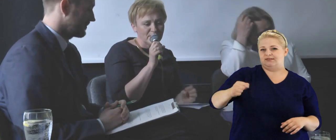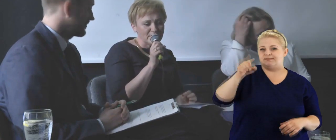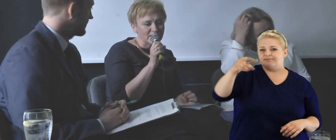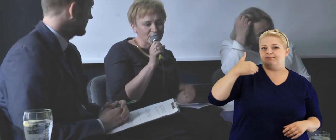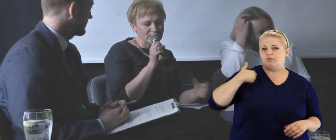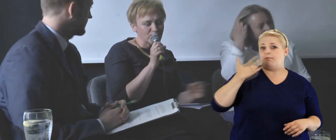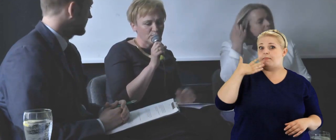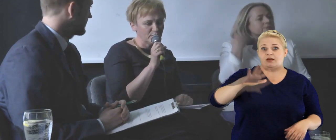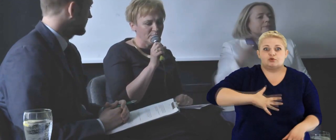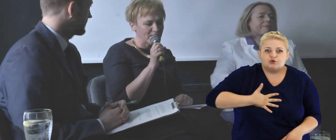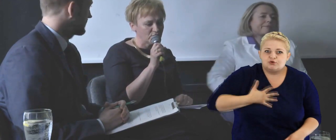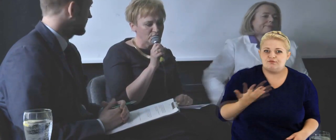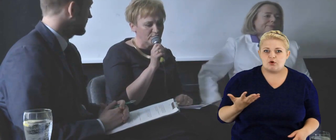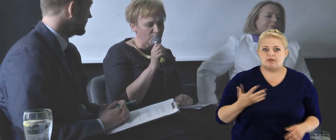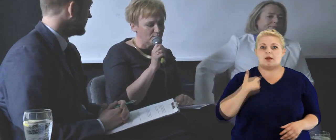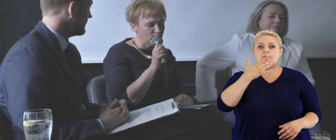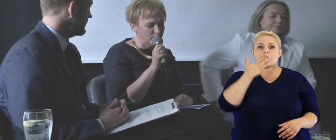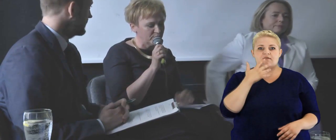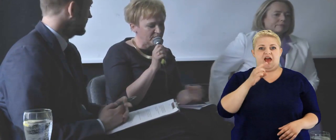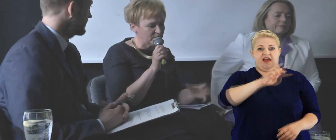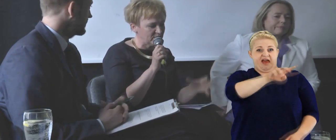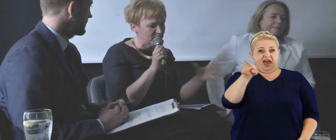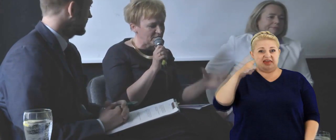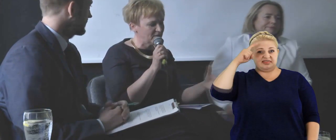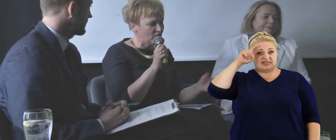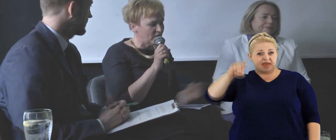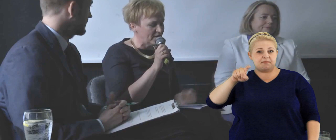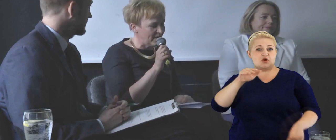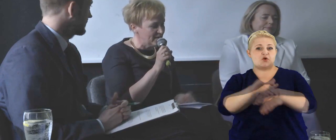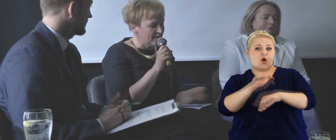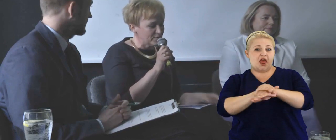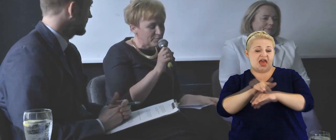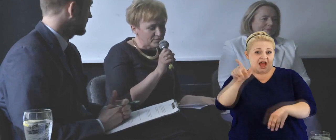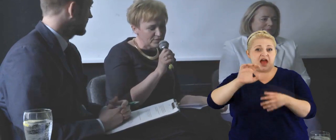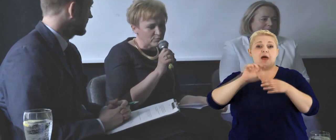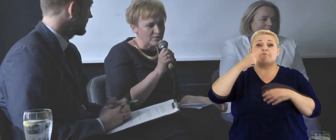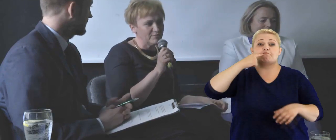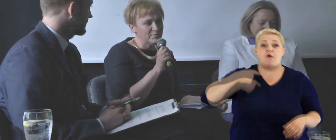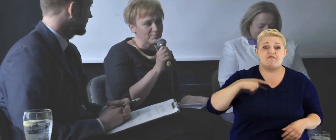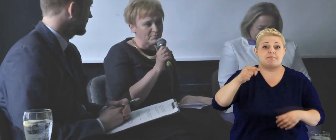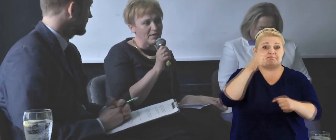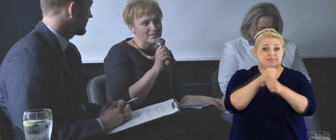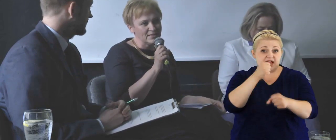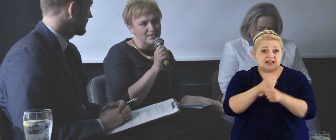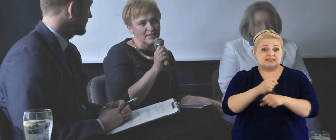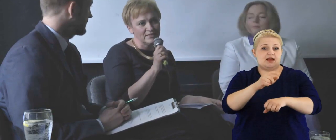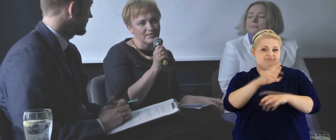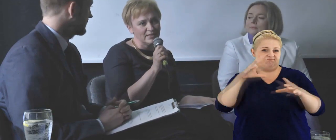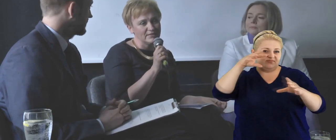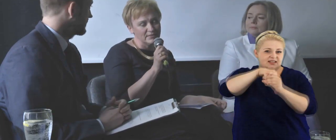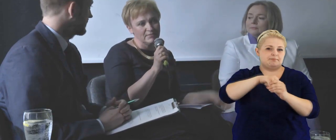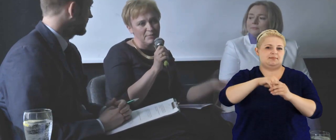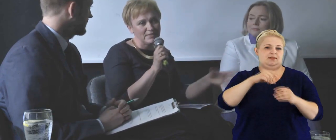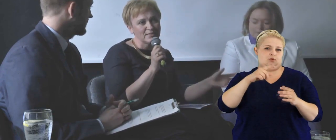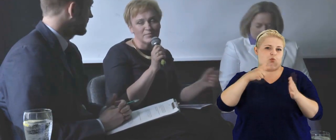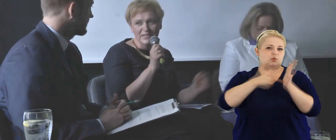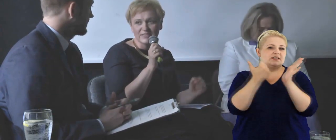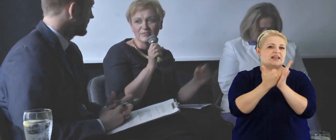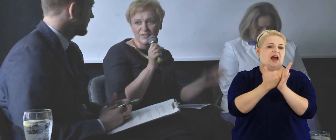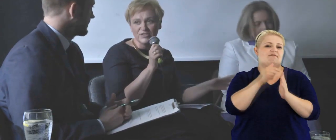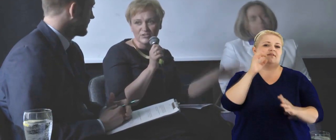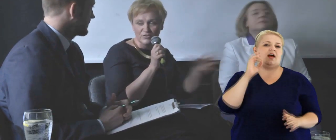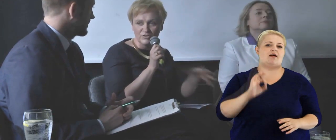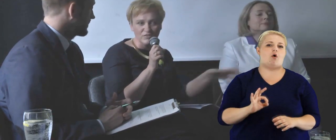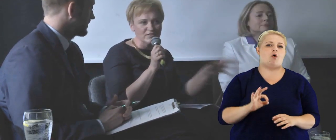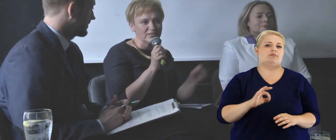parlamentarzystę, który był bardzo zdziwiony i mówił, wiesz, niemiecki kolega, gdy powiedział, że w pracach nad pakietem